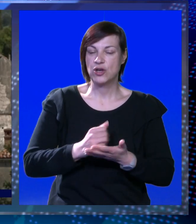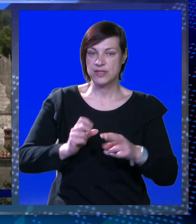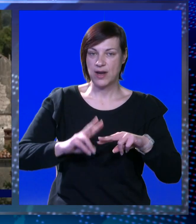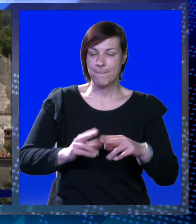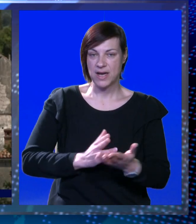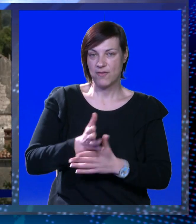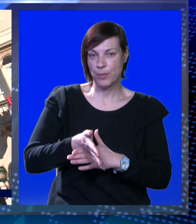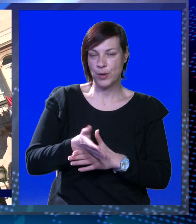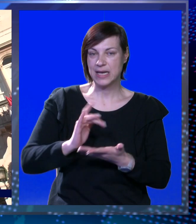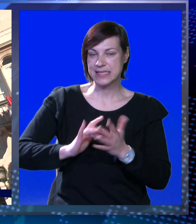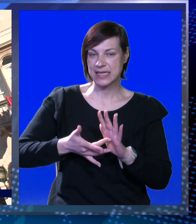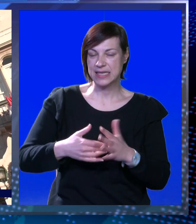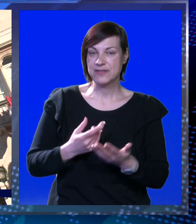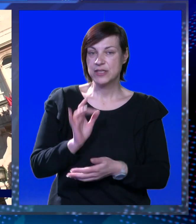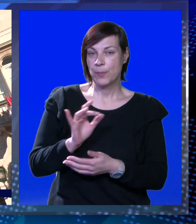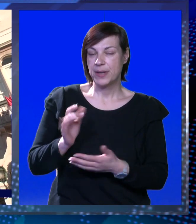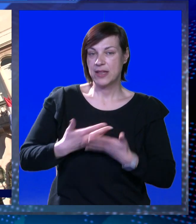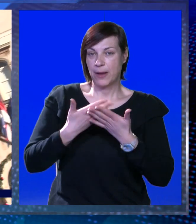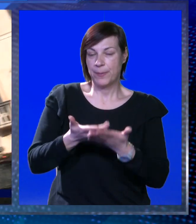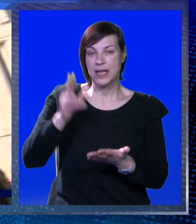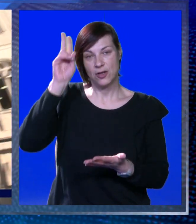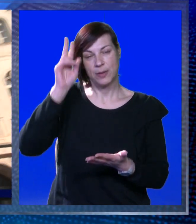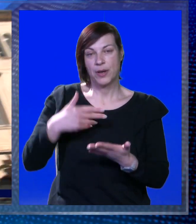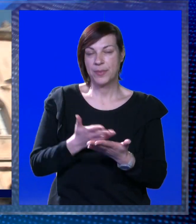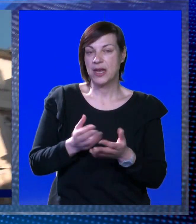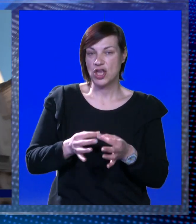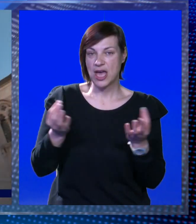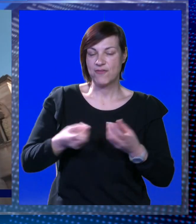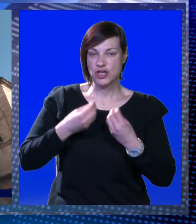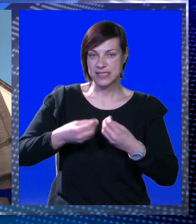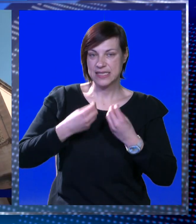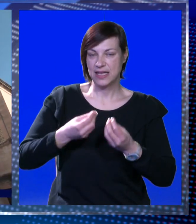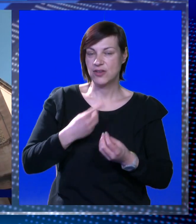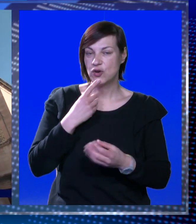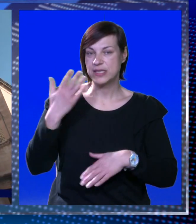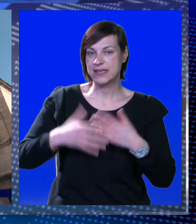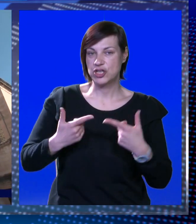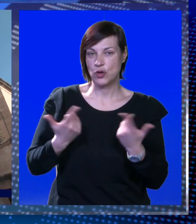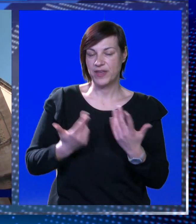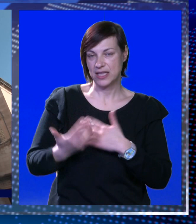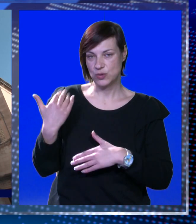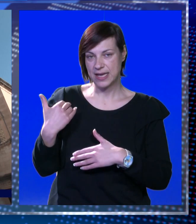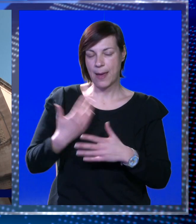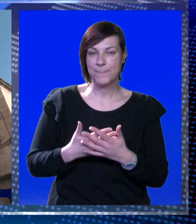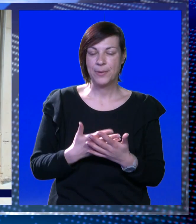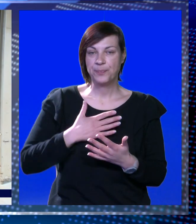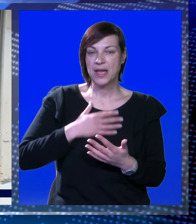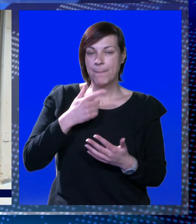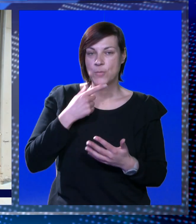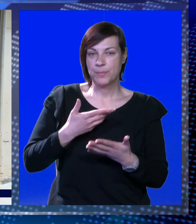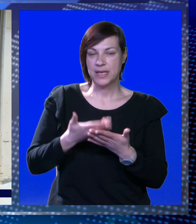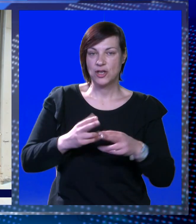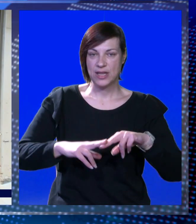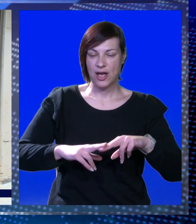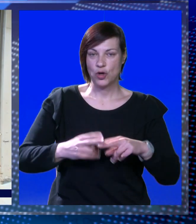ostvare pravo prolaska, a svi su svoje primijetbe i prijedloge mogli predati tijekom javnog savjetovanja koje je završilo u vikendu za nama. Moje